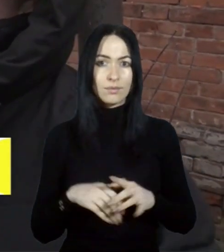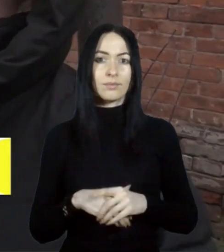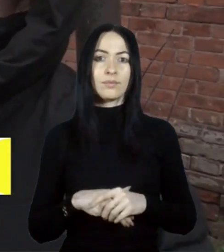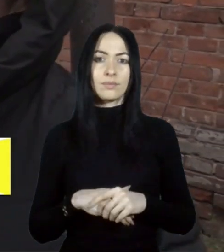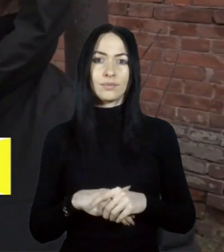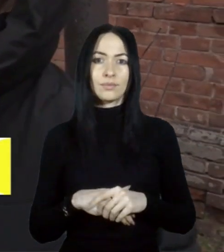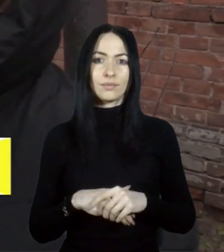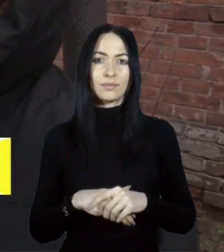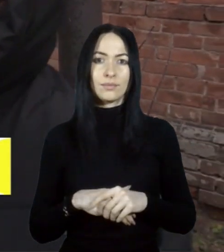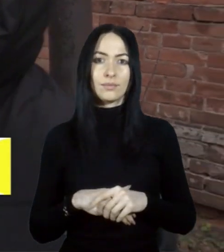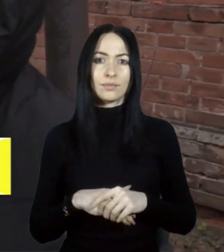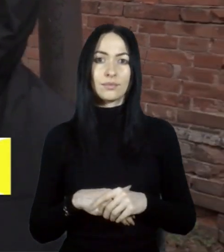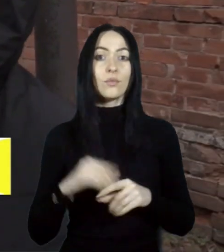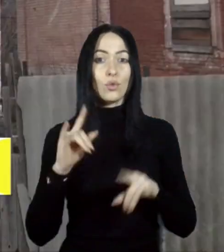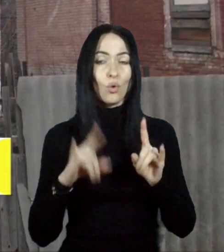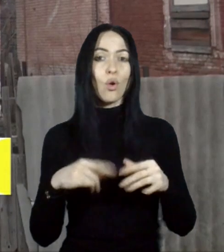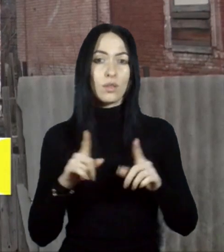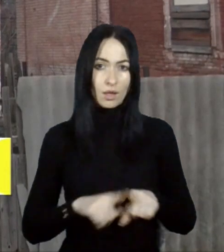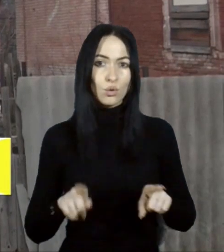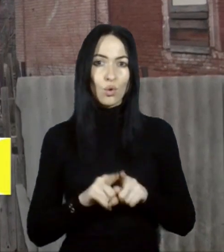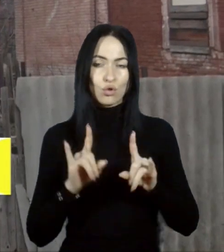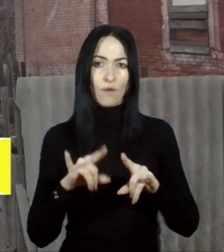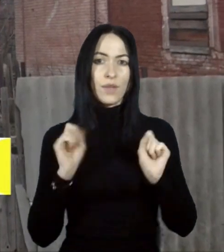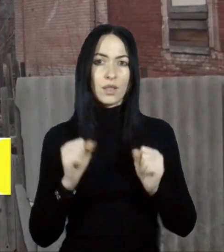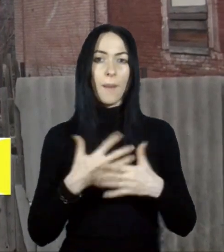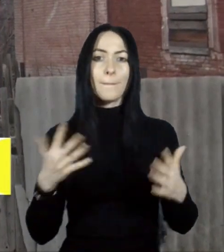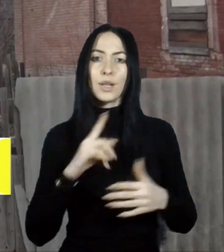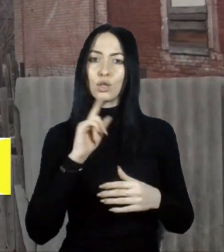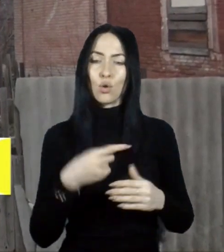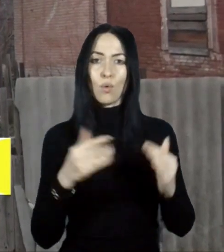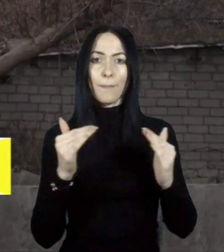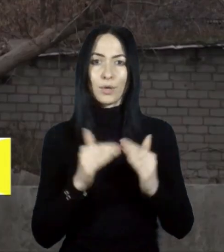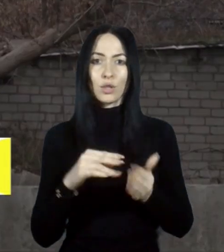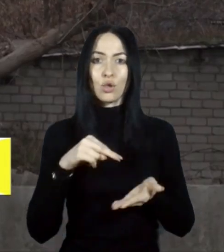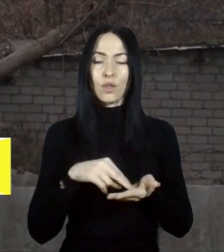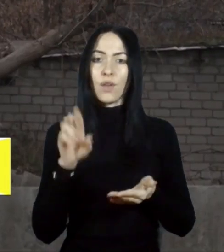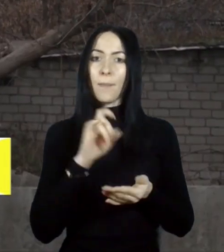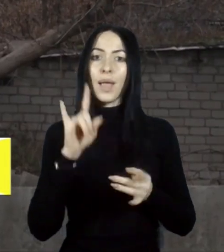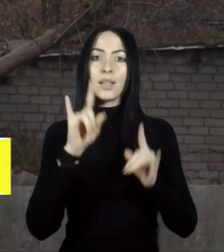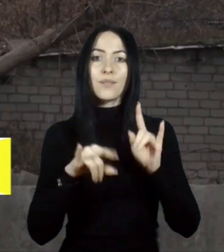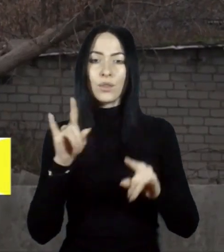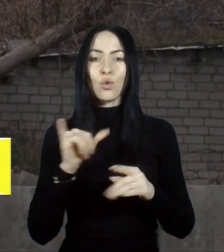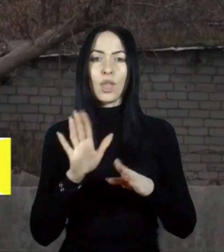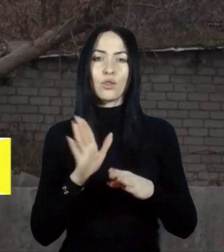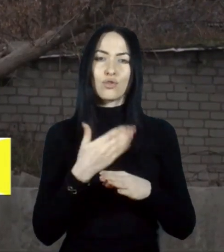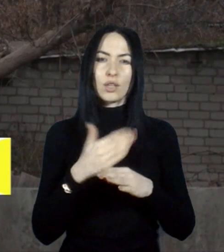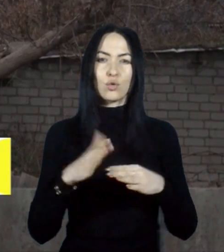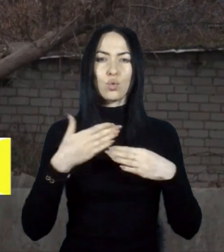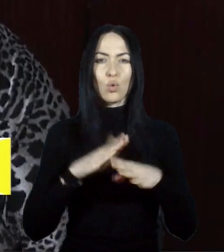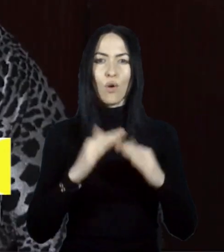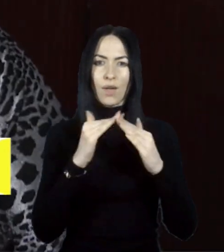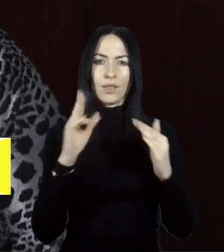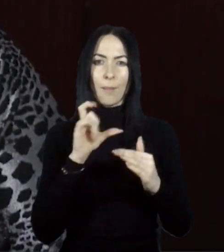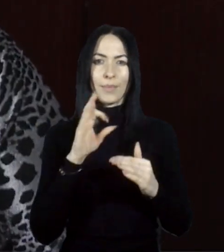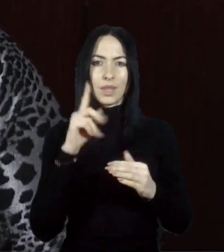Окна, окна теж вилетіли. Більше року будинок простояв без вікон та з частково зруйнованим дахом, каже Світлана.